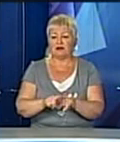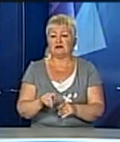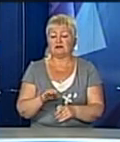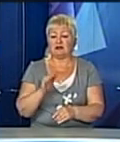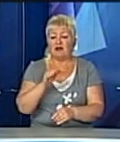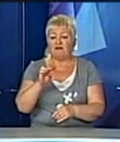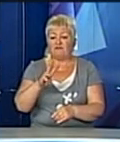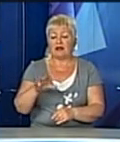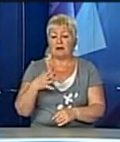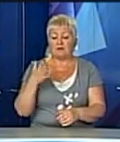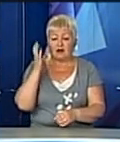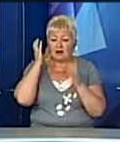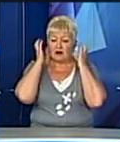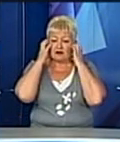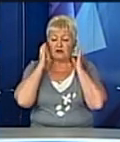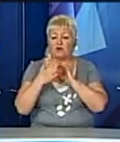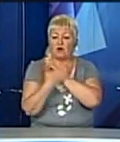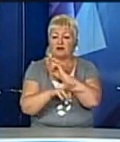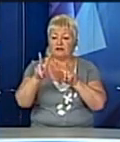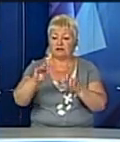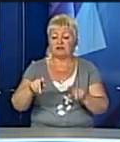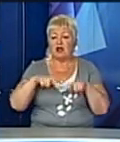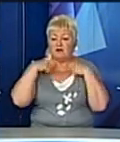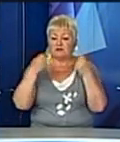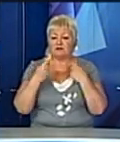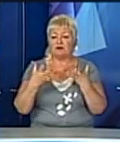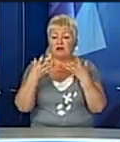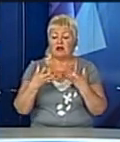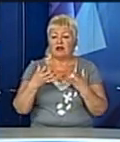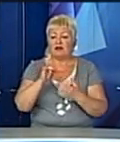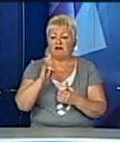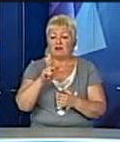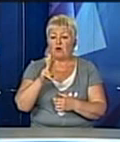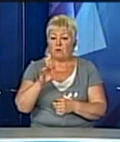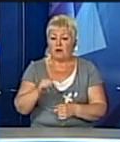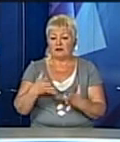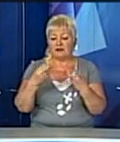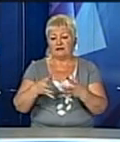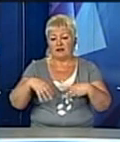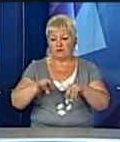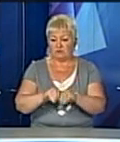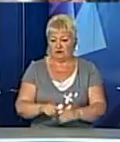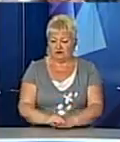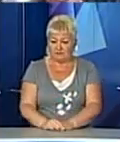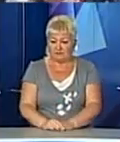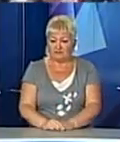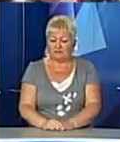радіо ФМ Галичина» відсвяткував Івана Купала та День Родини. Як усе відбувалось – дивіться далі.